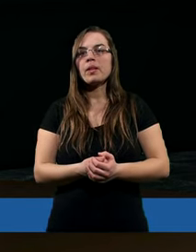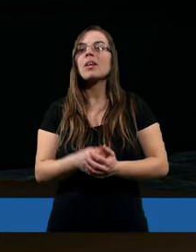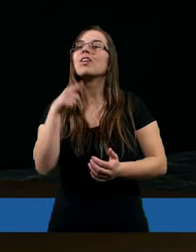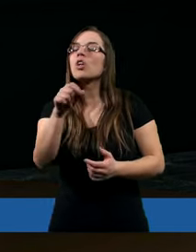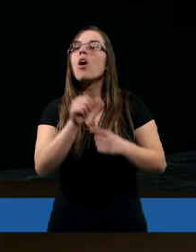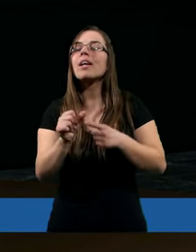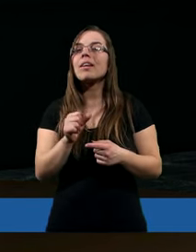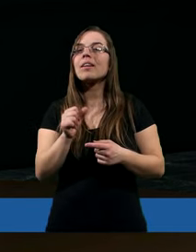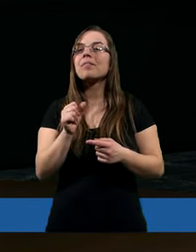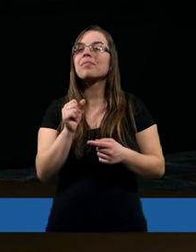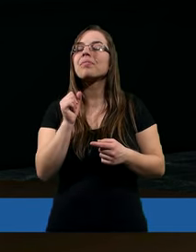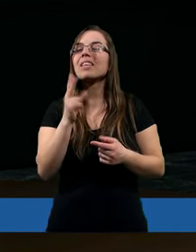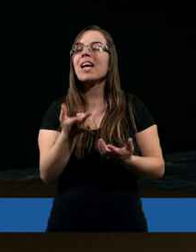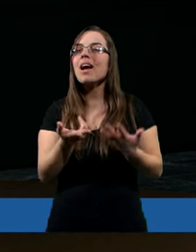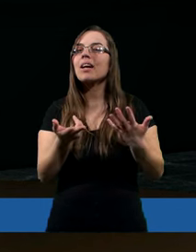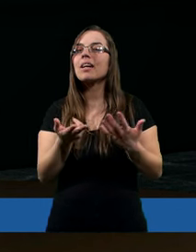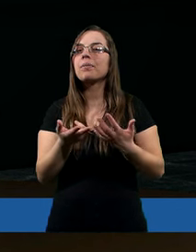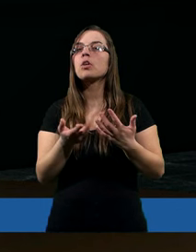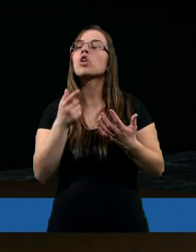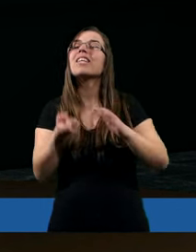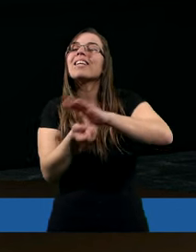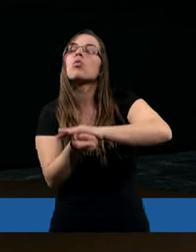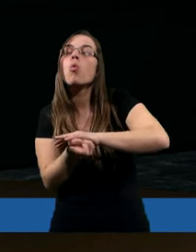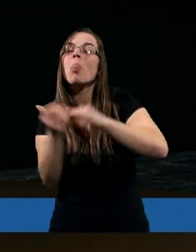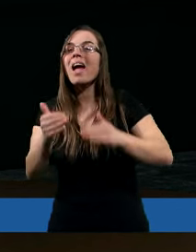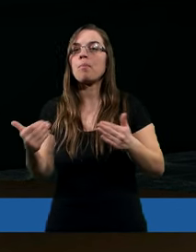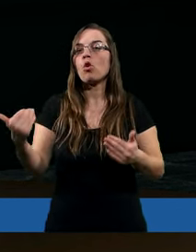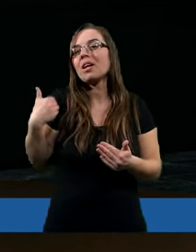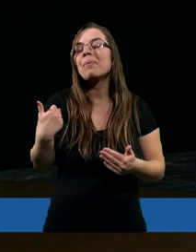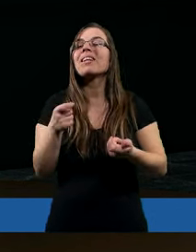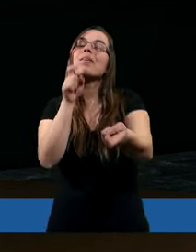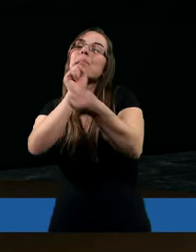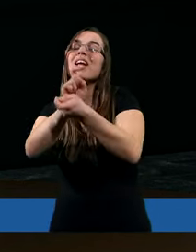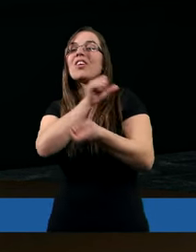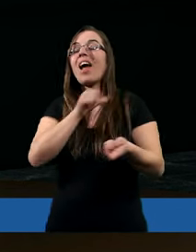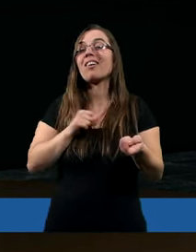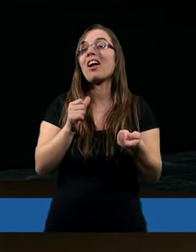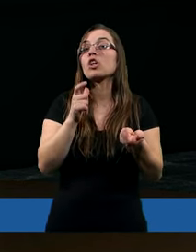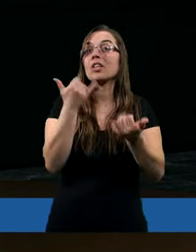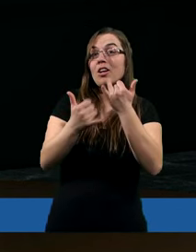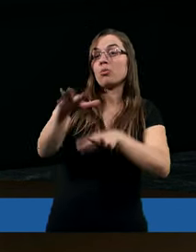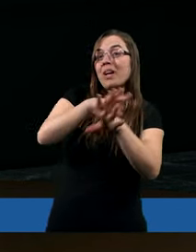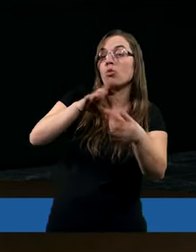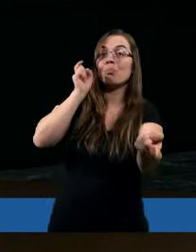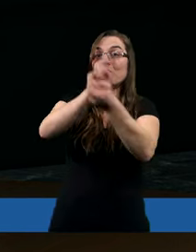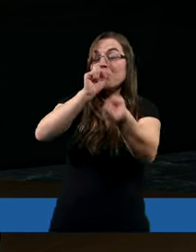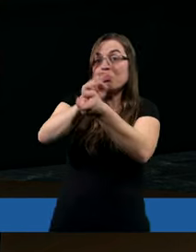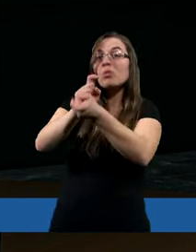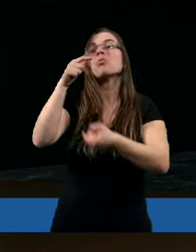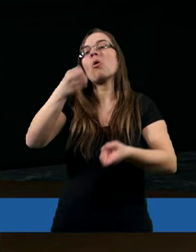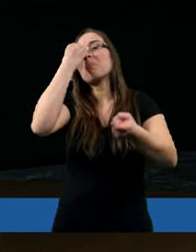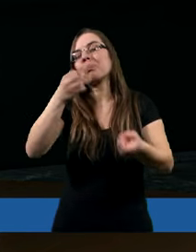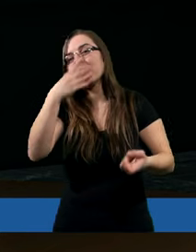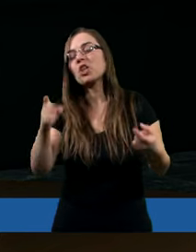Więc taki może być skutek sprzeciwiania się Duchowi Świętemu i to